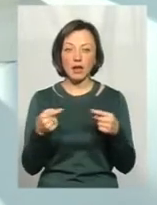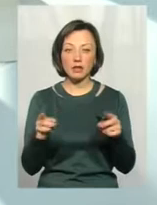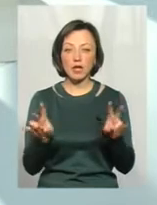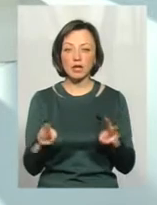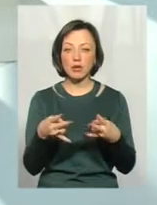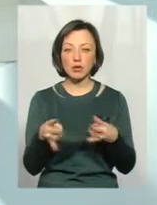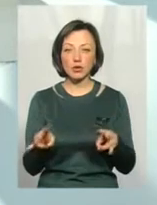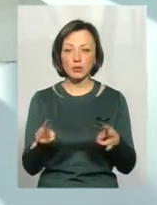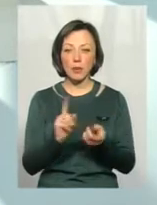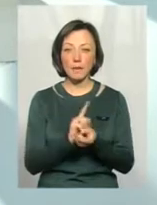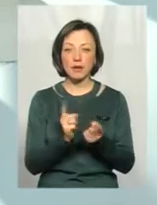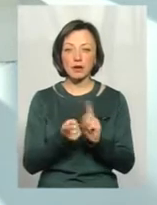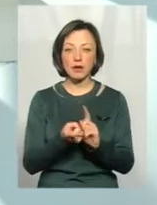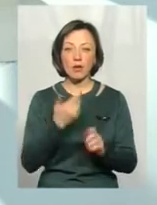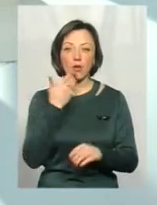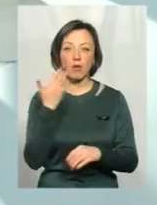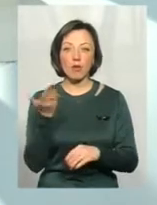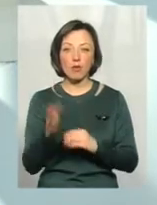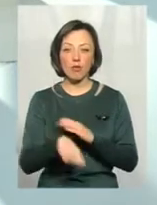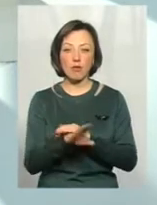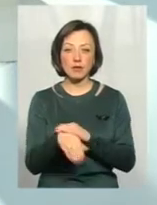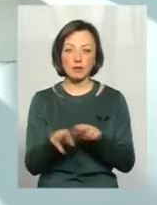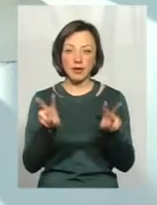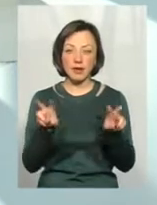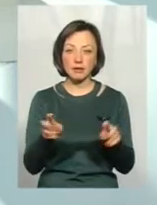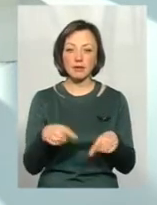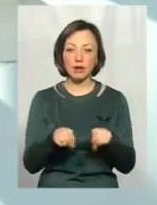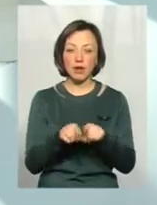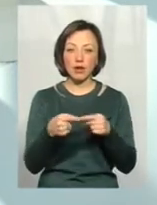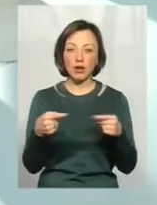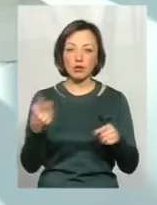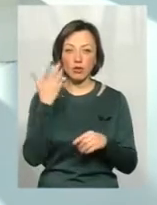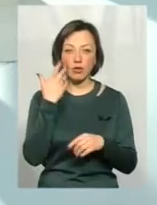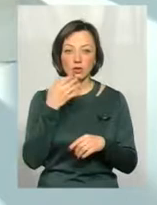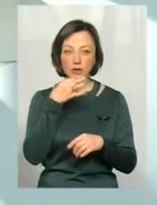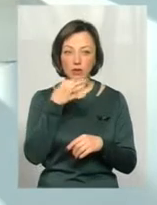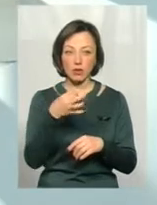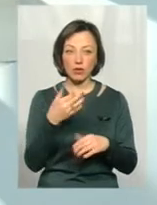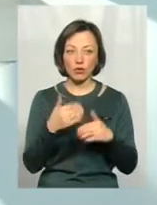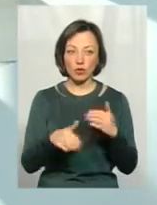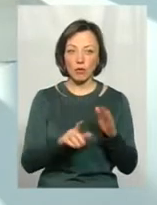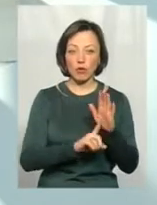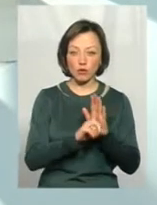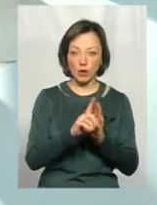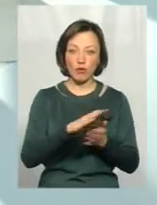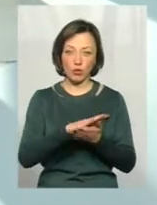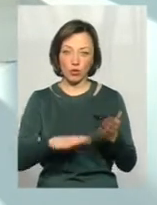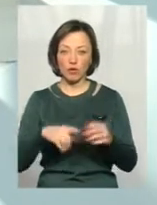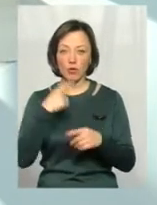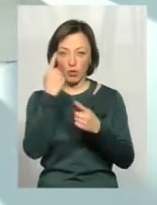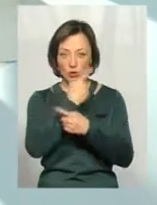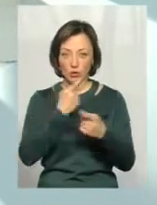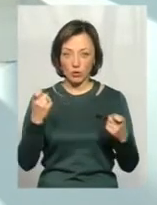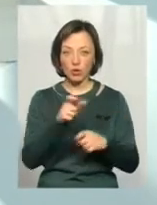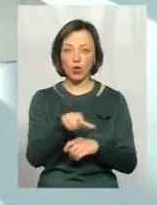потрібно перетворювати в популістські гасла. Такі речі, от, знаєте, от коли сказав А, ти вже говорив, будь ласка, Б. Ви проголосили це,